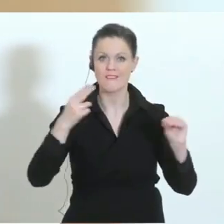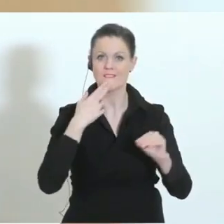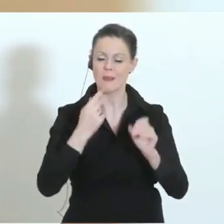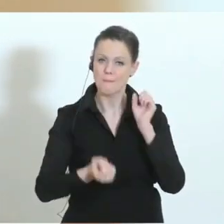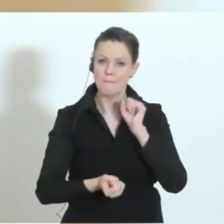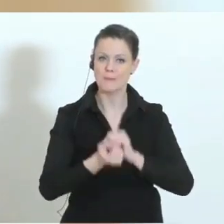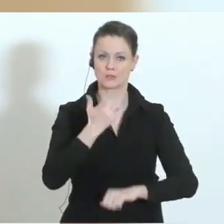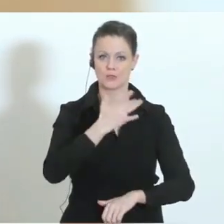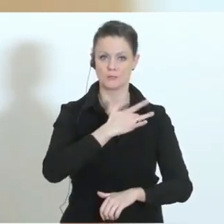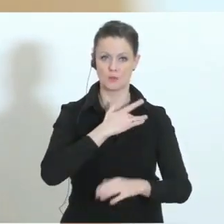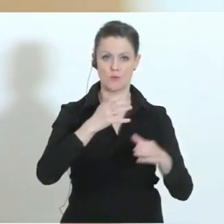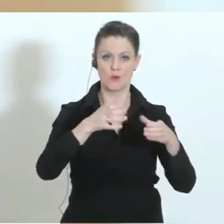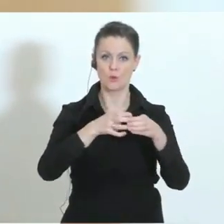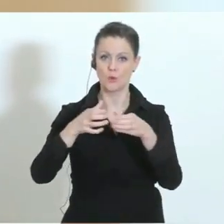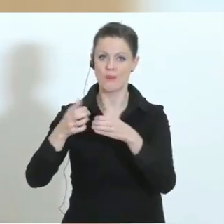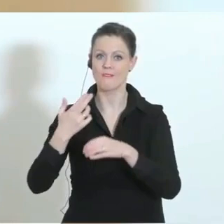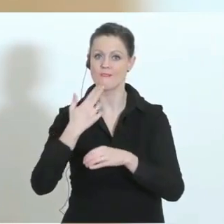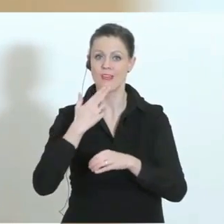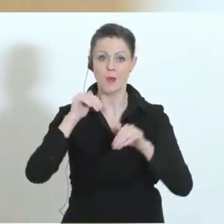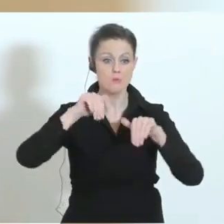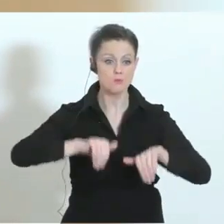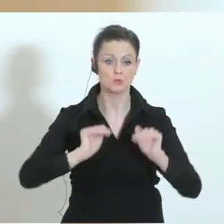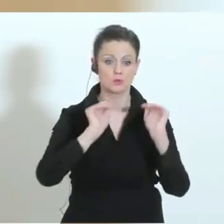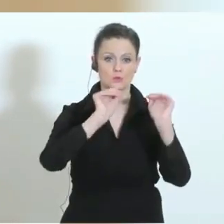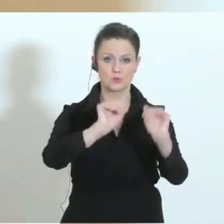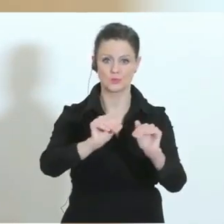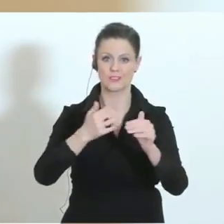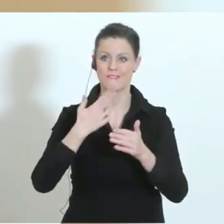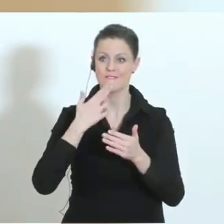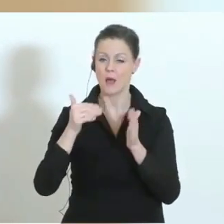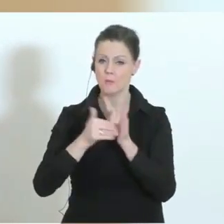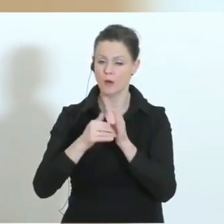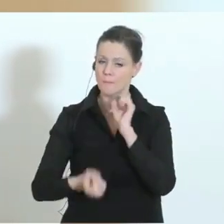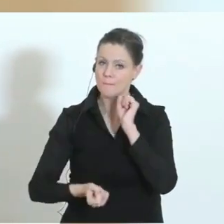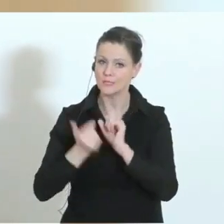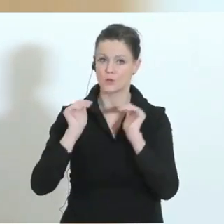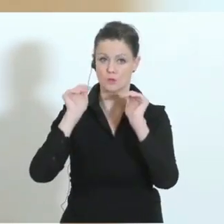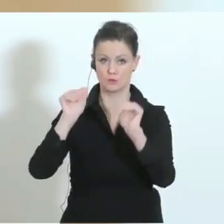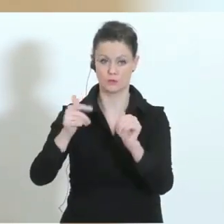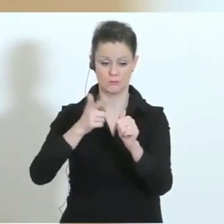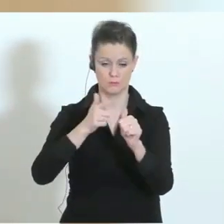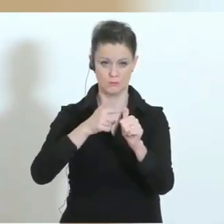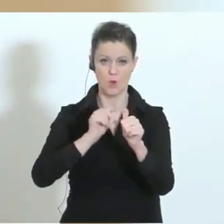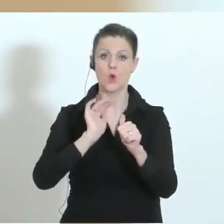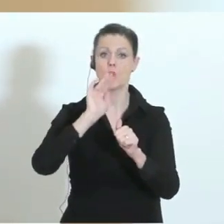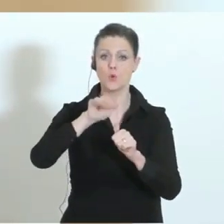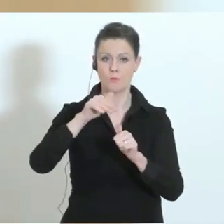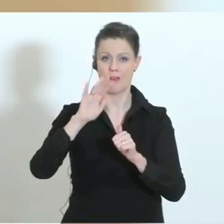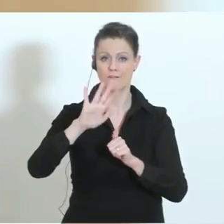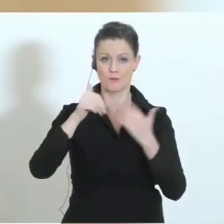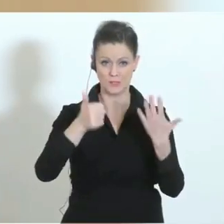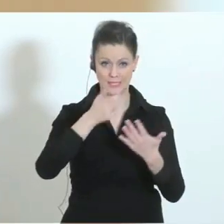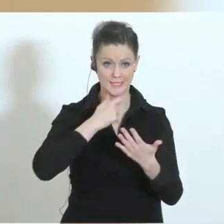betroffenen Gruppen, wen müssen wir schützen, wer sind die besonders Schutzbedürftigen. Ich sage es noch einmal, Menschen über 65